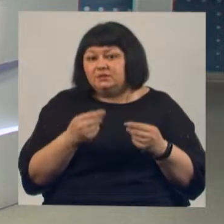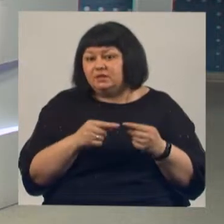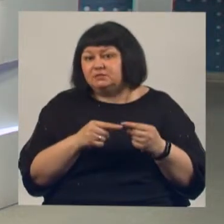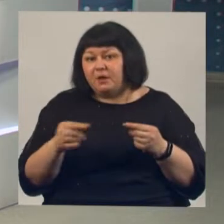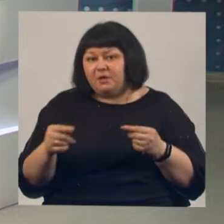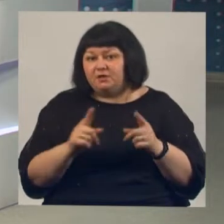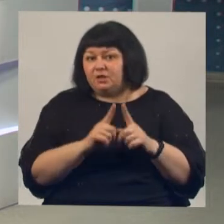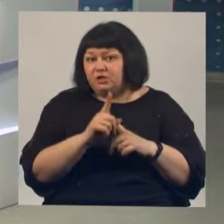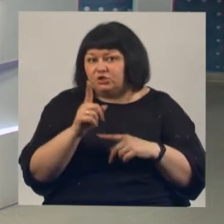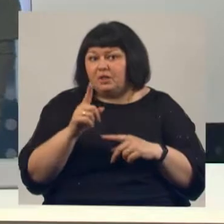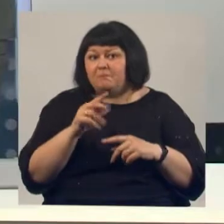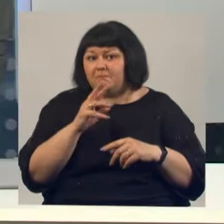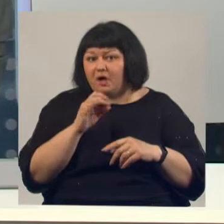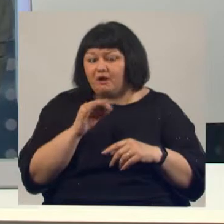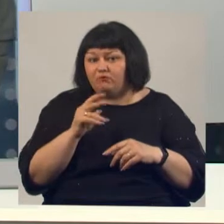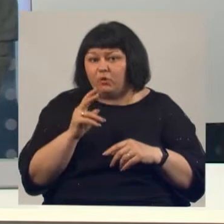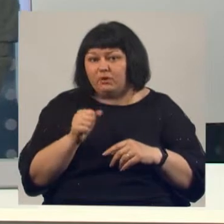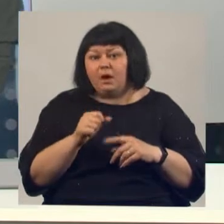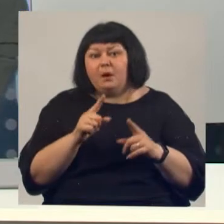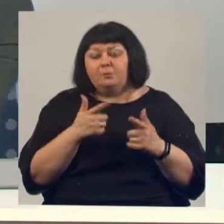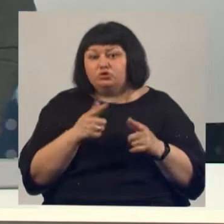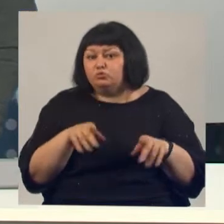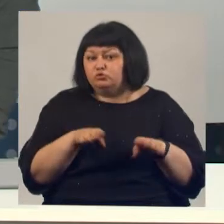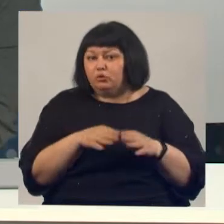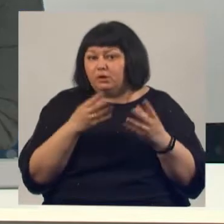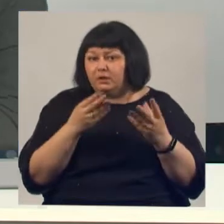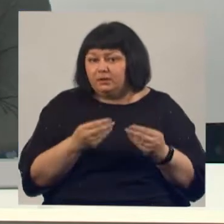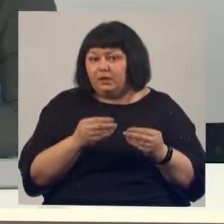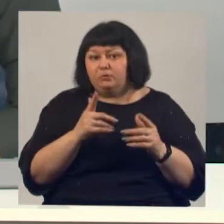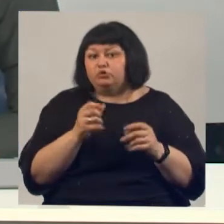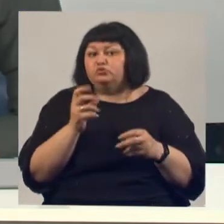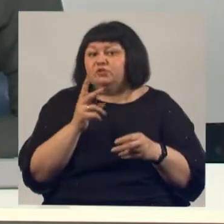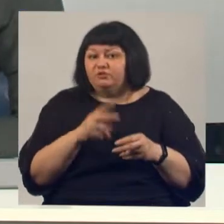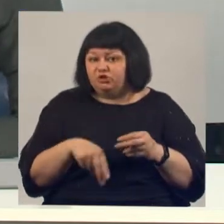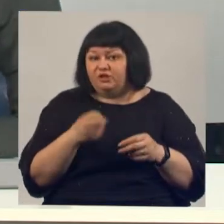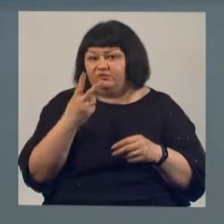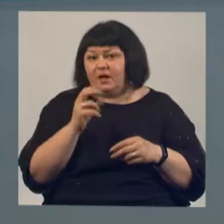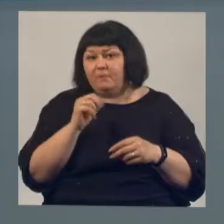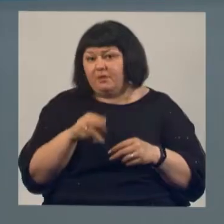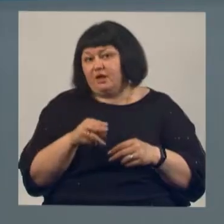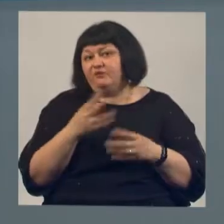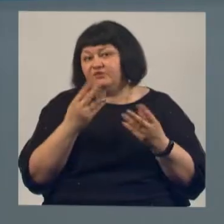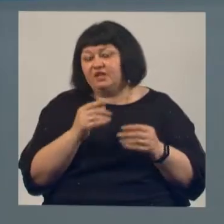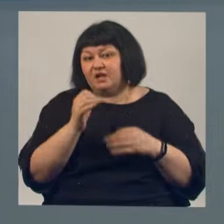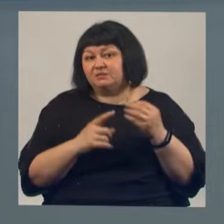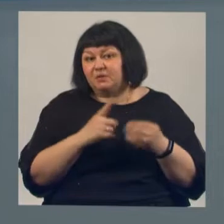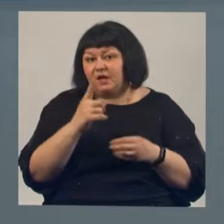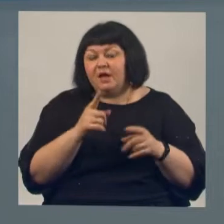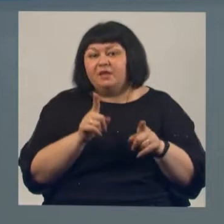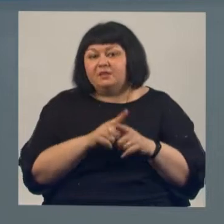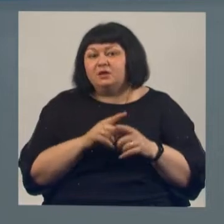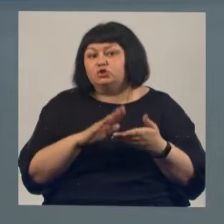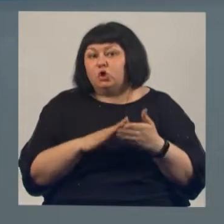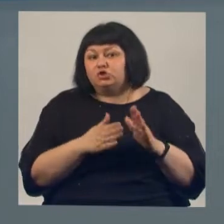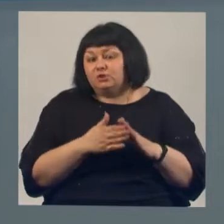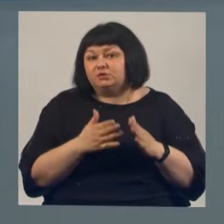старта марафона. Почему именно столько дней и почему завершаете 12 апреля в День космонавтики? На самом деле так сложилось исторически.